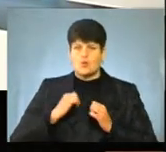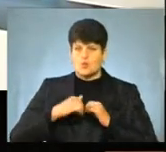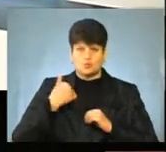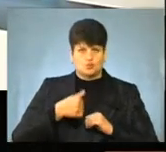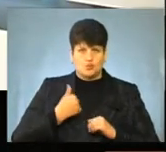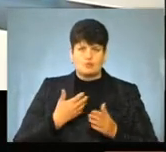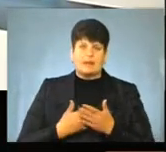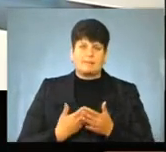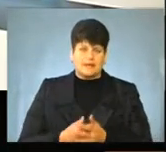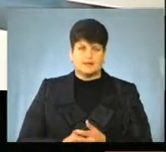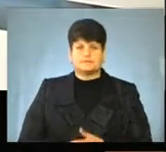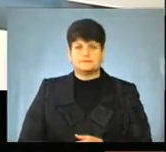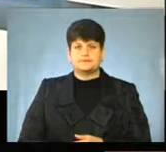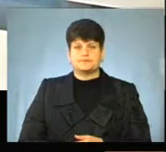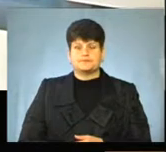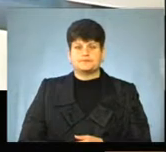року в рік. Наприклад,